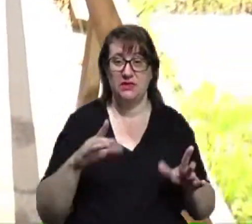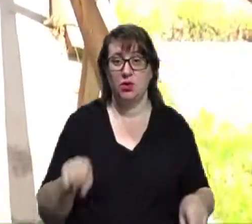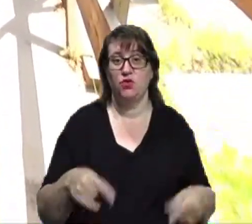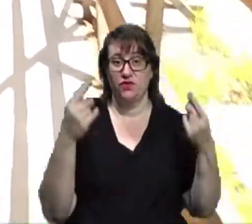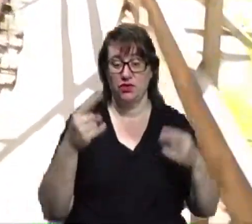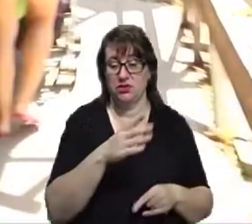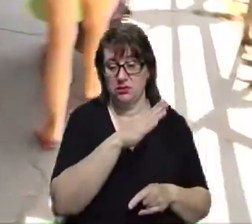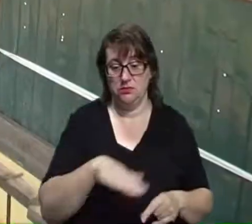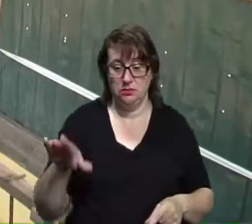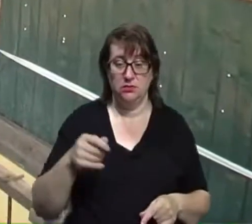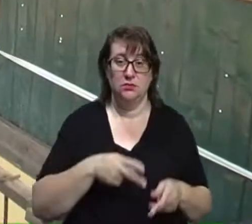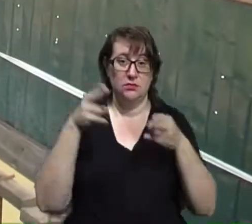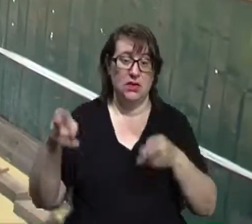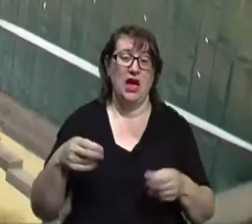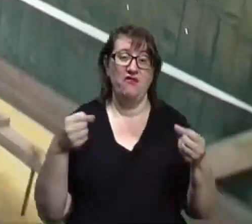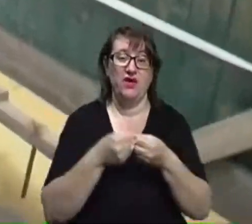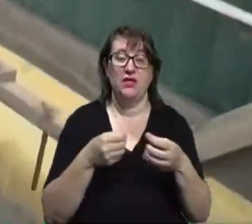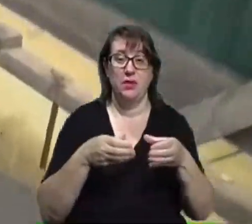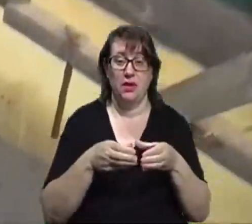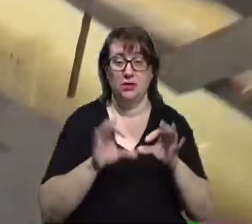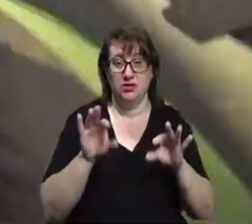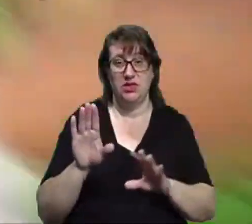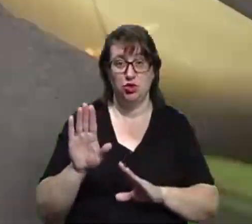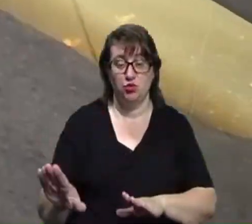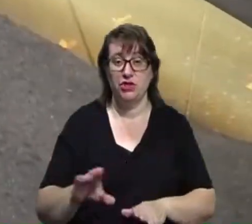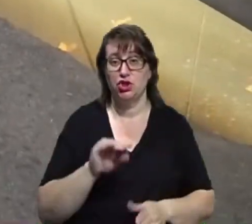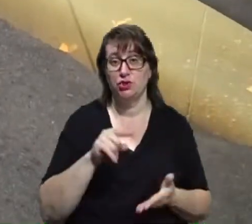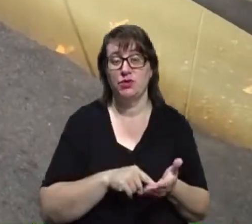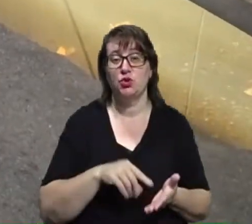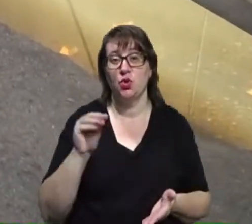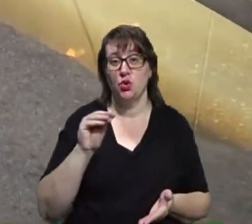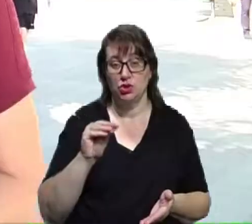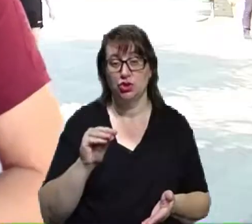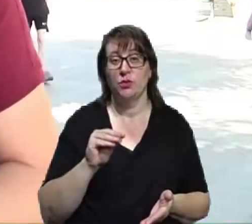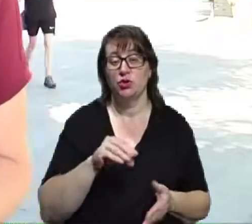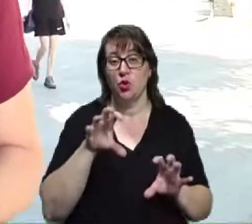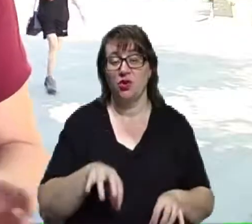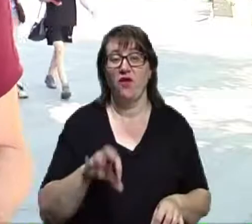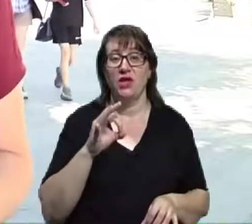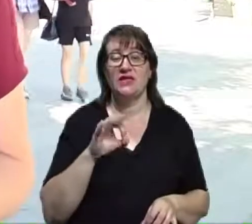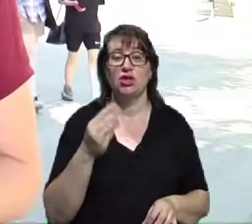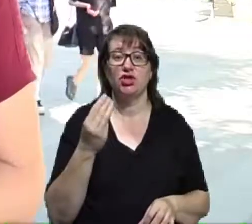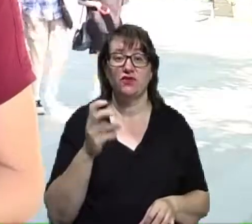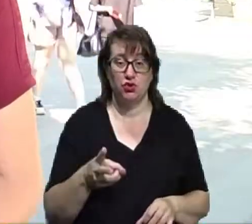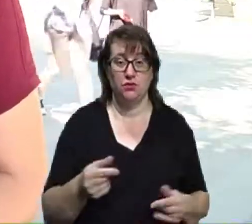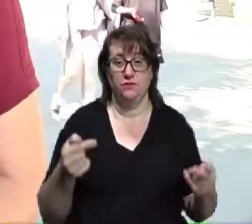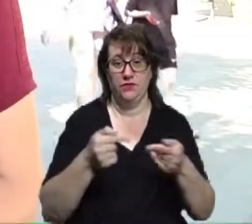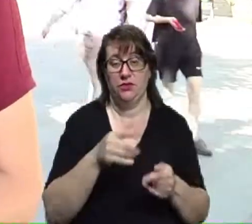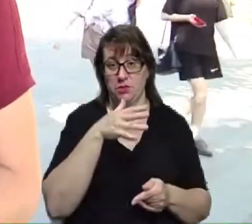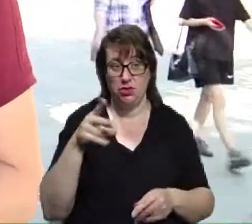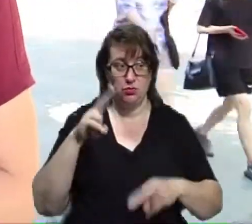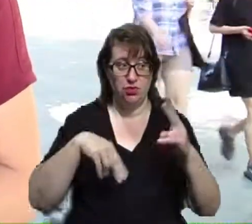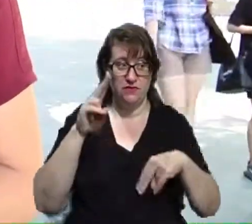виїжджали аварійні бригади, розповів заступник Житомирського міського голови Олександр Шевчук. Визначено, що під час будівництва ще